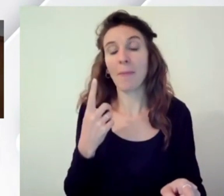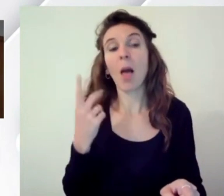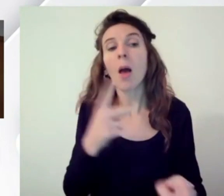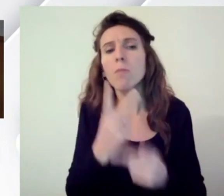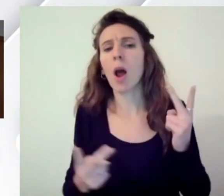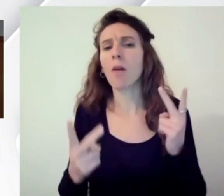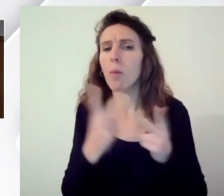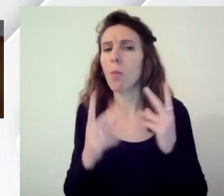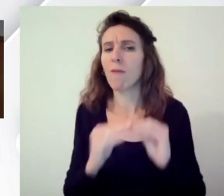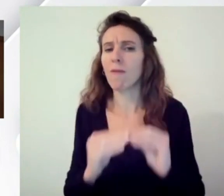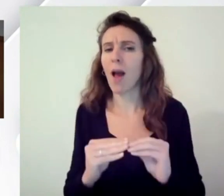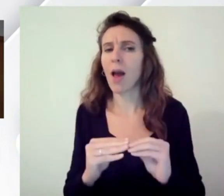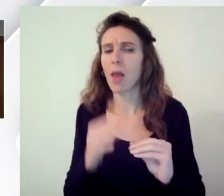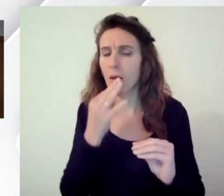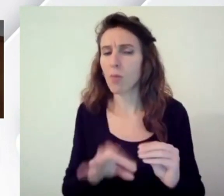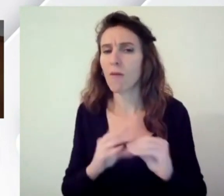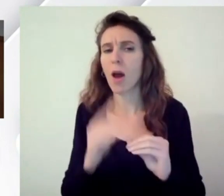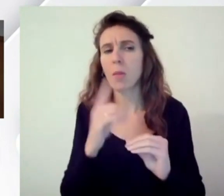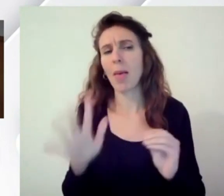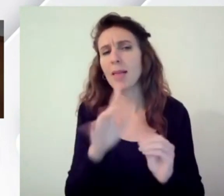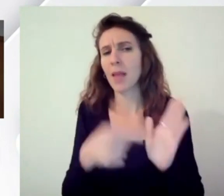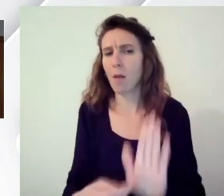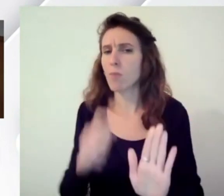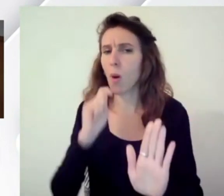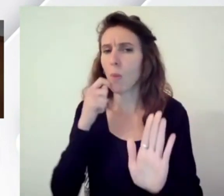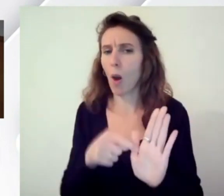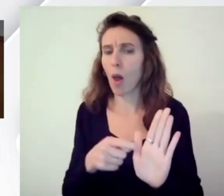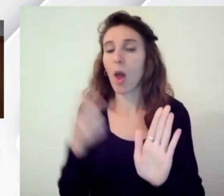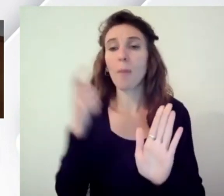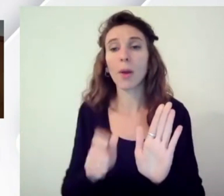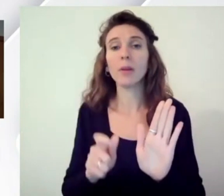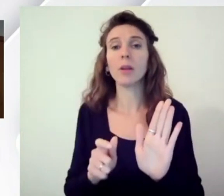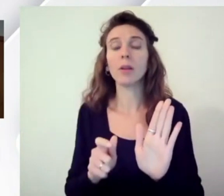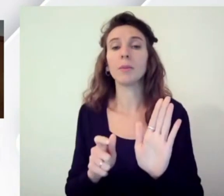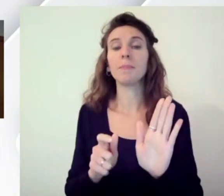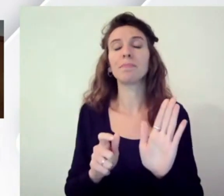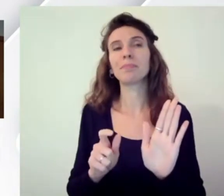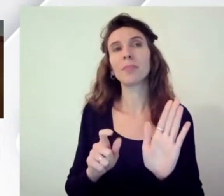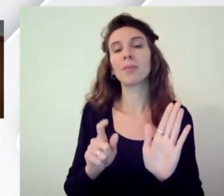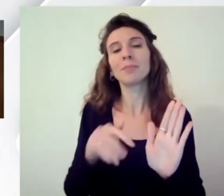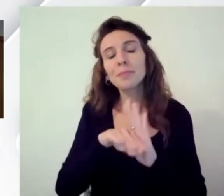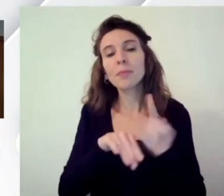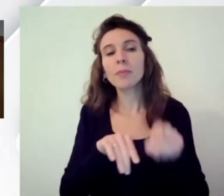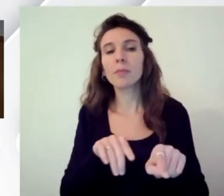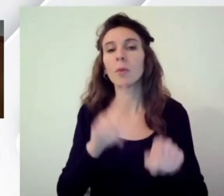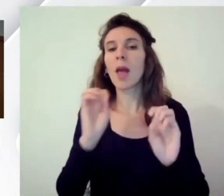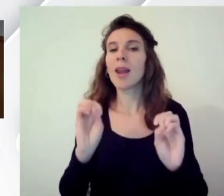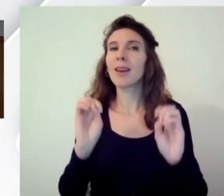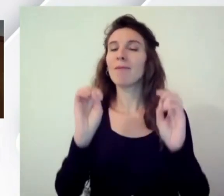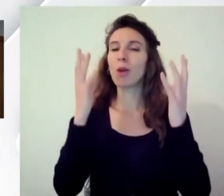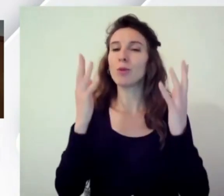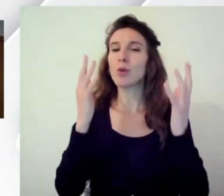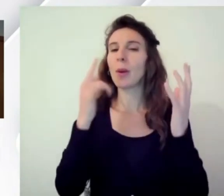è una prova è un buon esempio in sé anche è una piccola rivoluzione una piccola grande rivoluzione